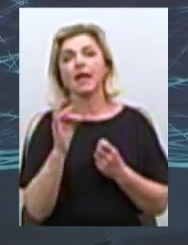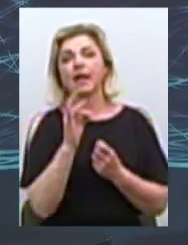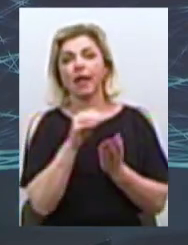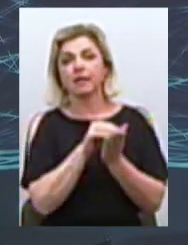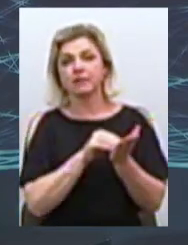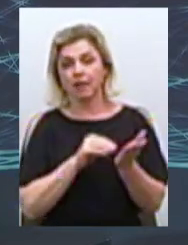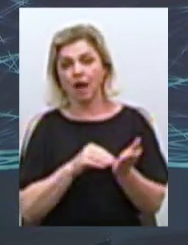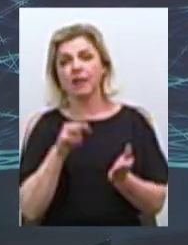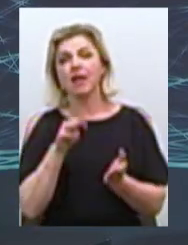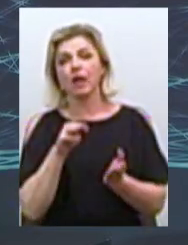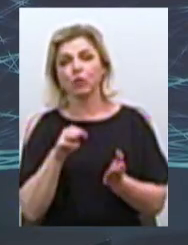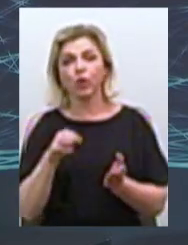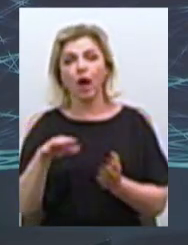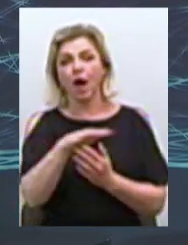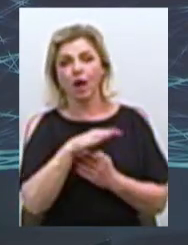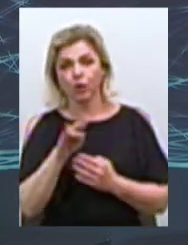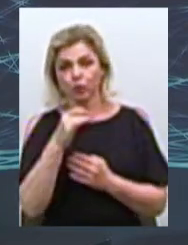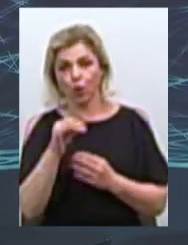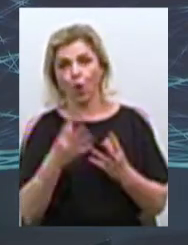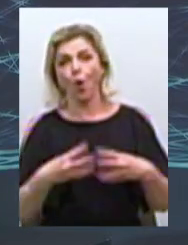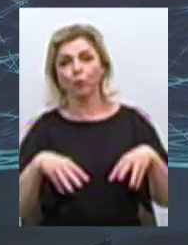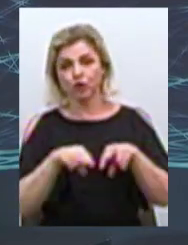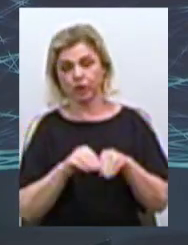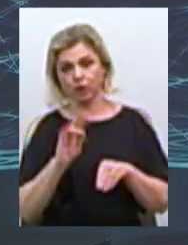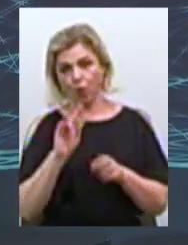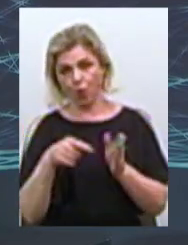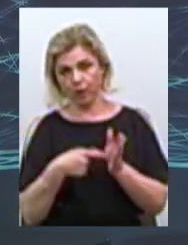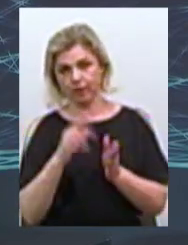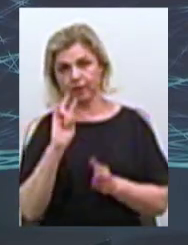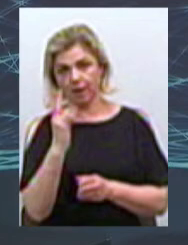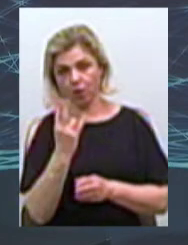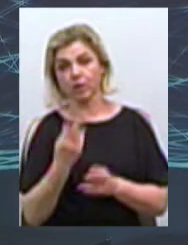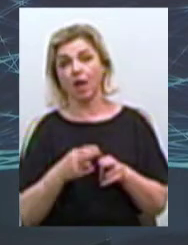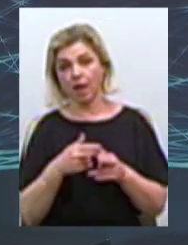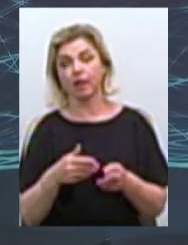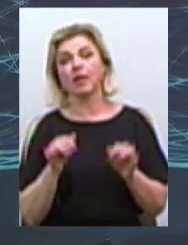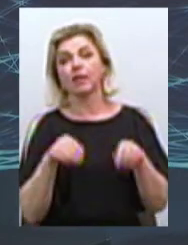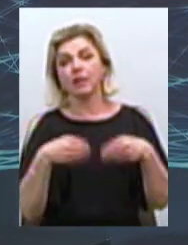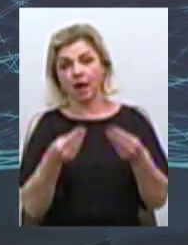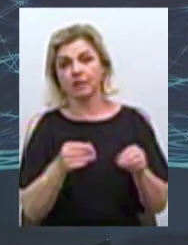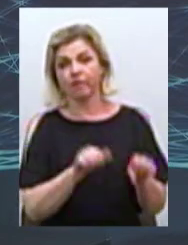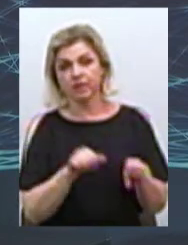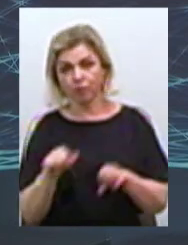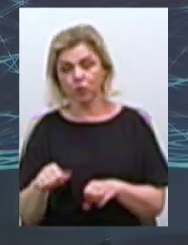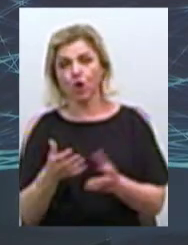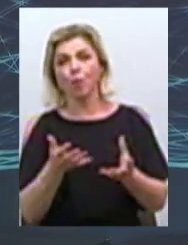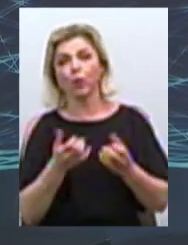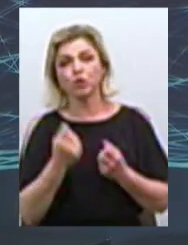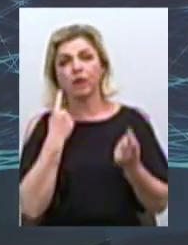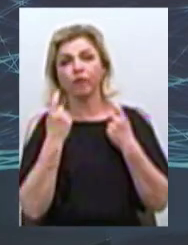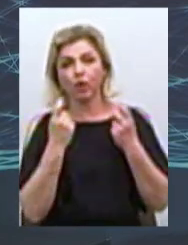города Ніколаєва. Це даст можливість путем обмена получати информацию про